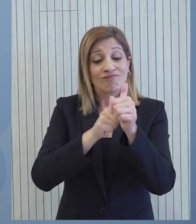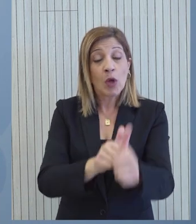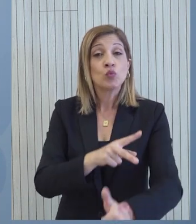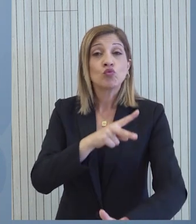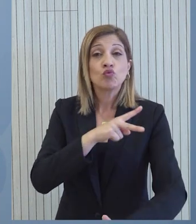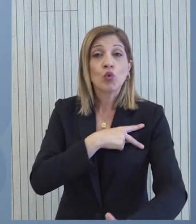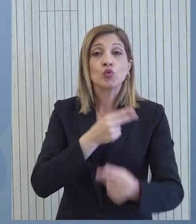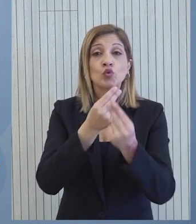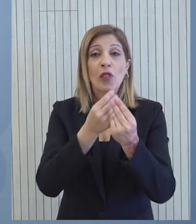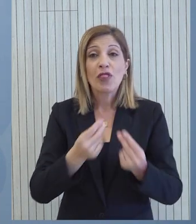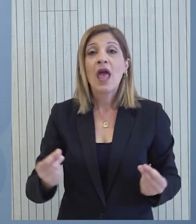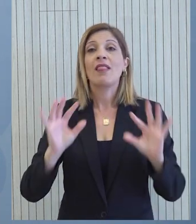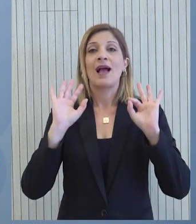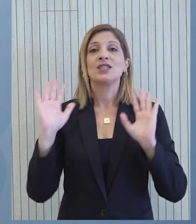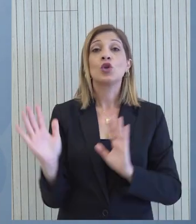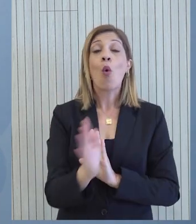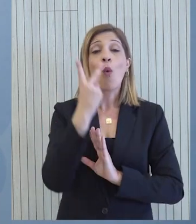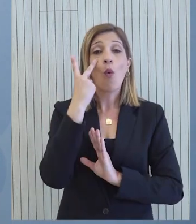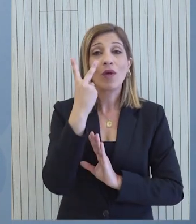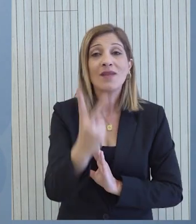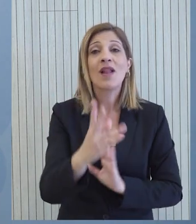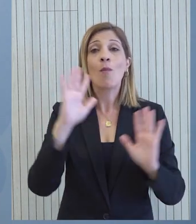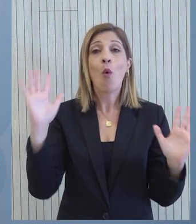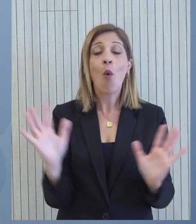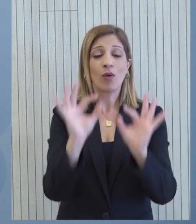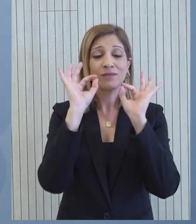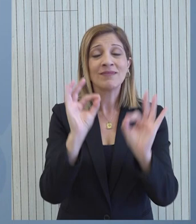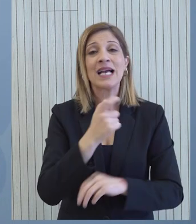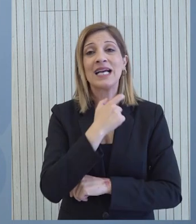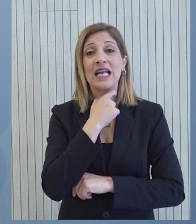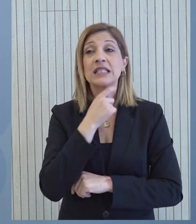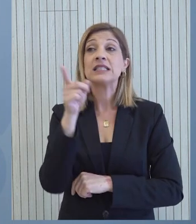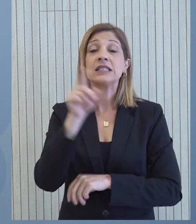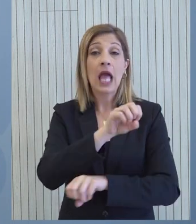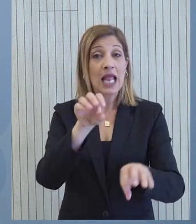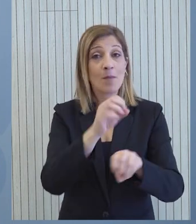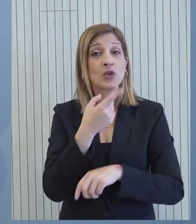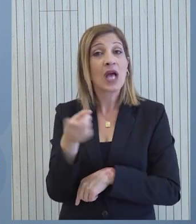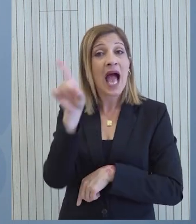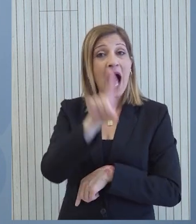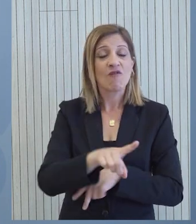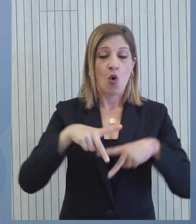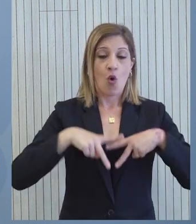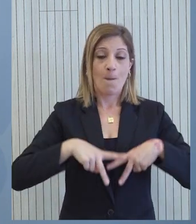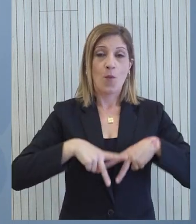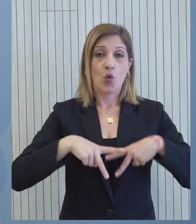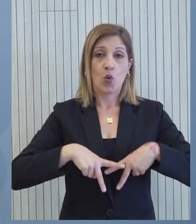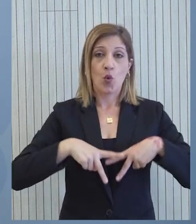διαδικασίες όλες οι διαδικασίες που προβλέπονται. Να σας ενημερώσω ότι αύριο ο αρμόδιος Υπουργός θα